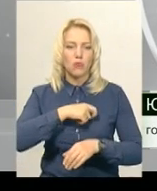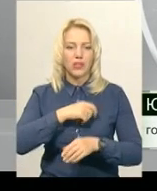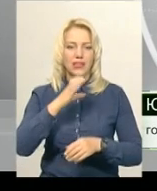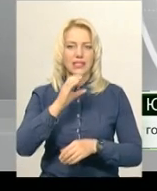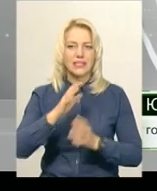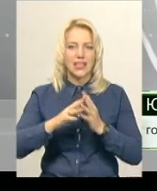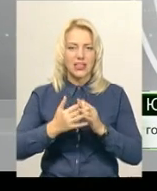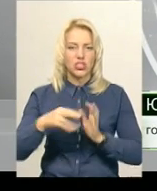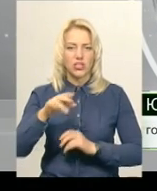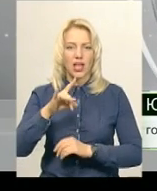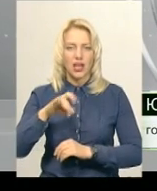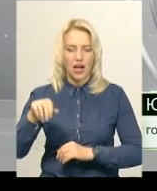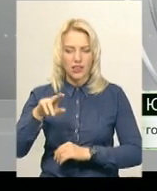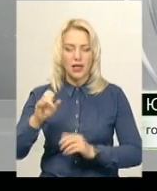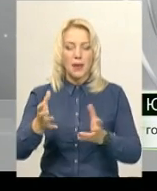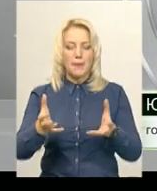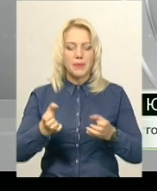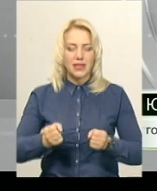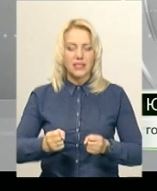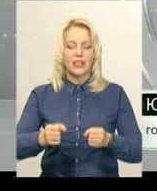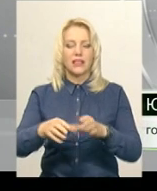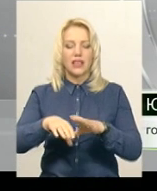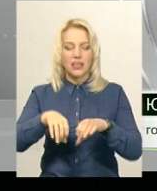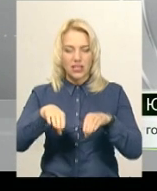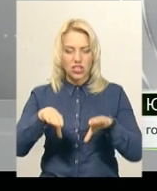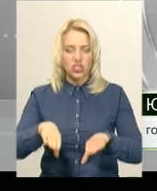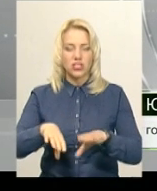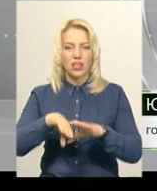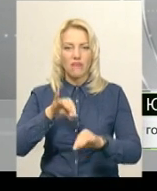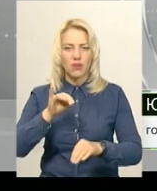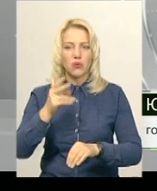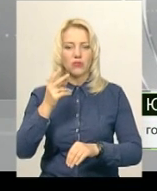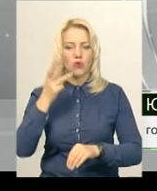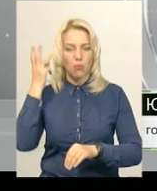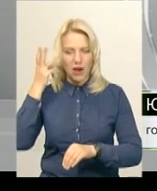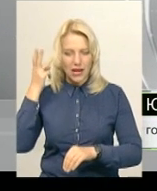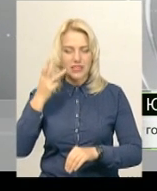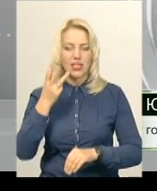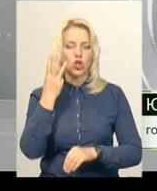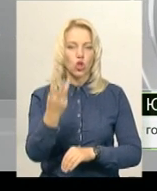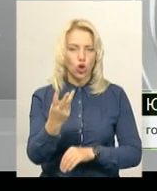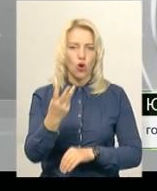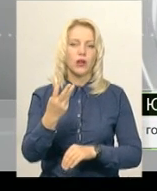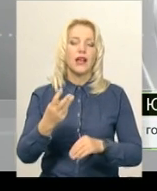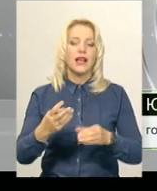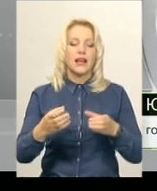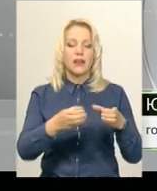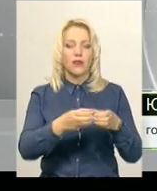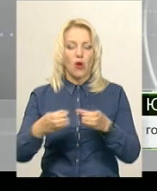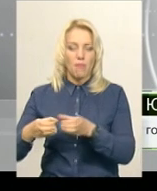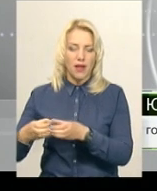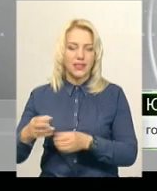Прийнято рішення про вибори в Хмельницькій області в трьох територіальних громадах. Це в Білогірському районі,